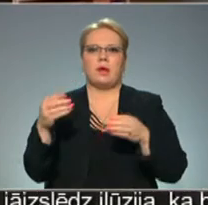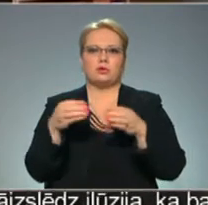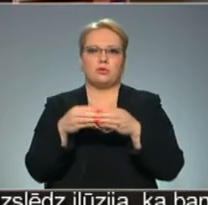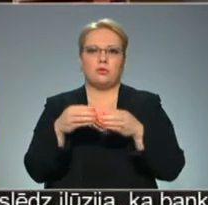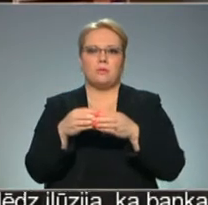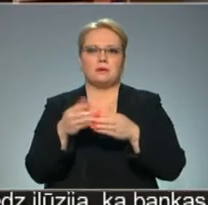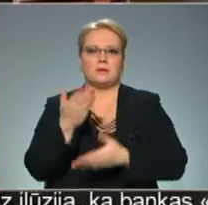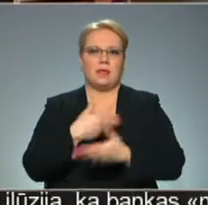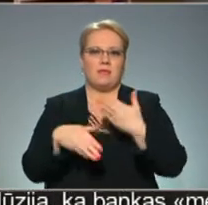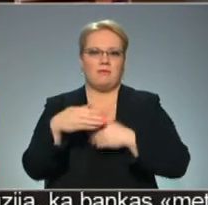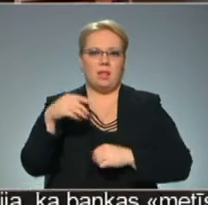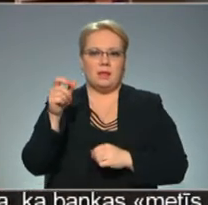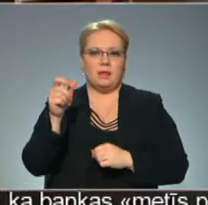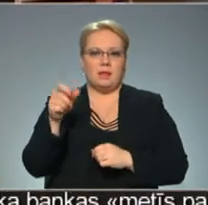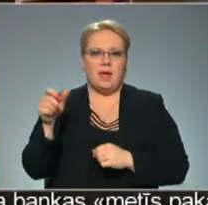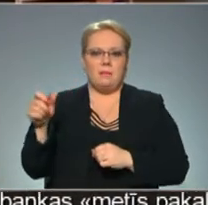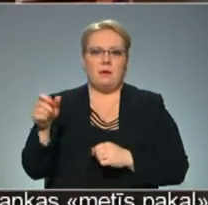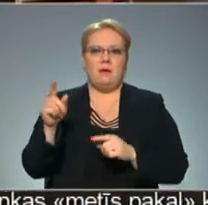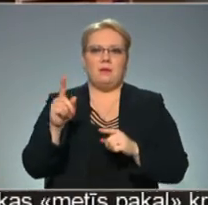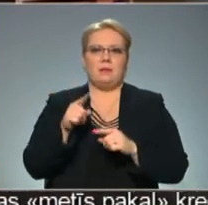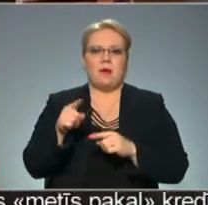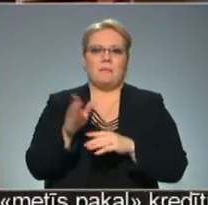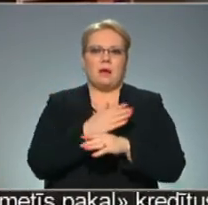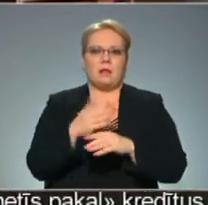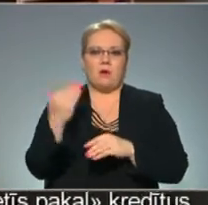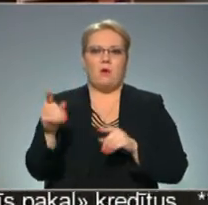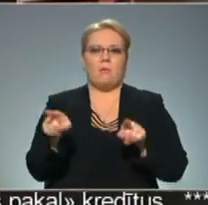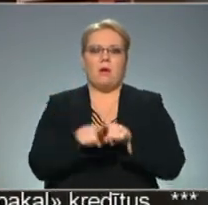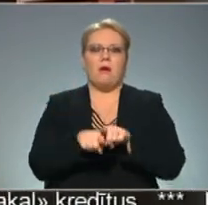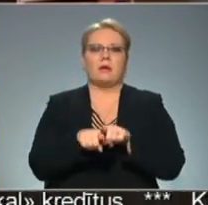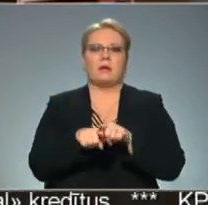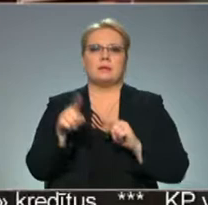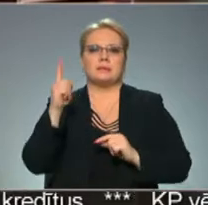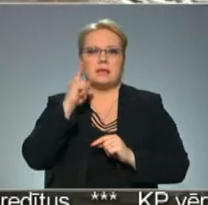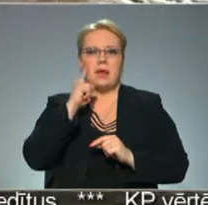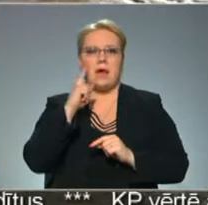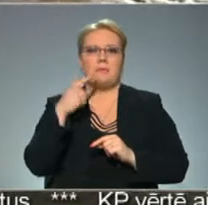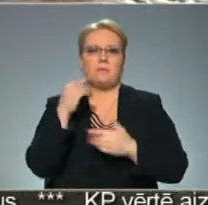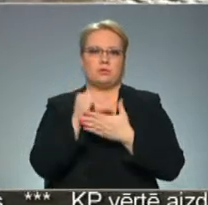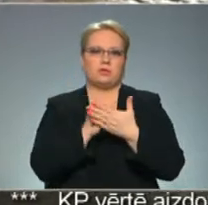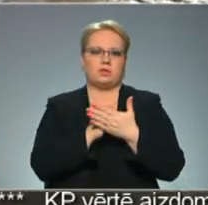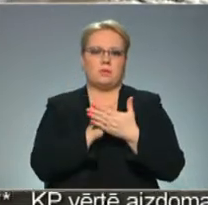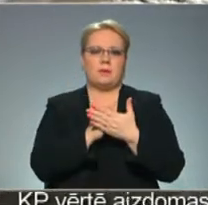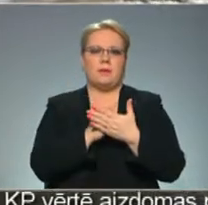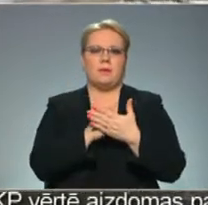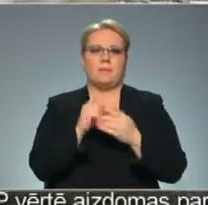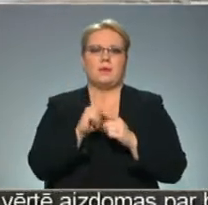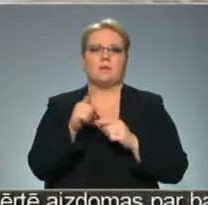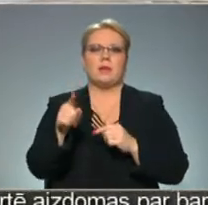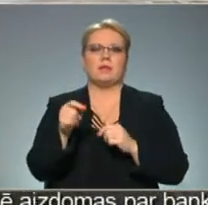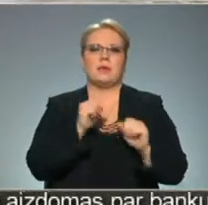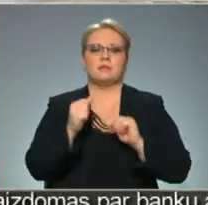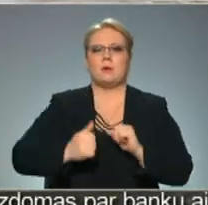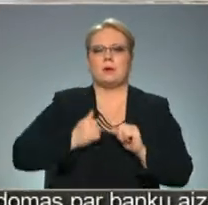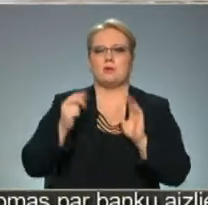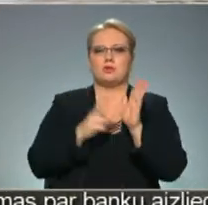invalīdiem un vēl dažām kategorijām. Un arī ar zinājumiem nosacījumiem. Bauskas novadā nekustamā